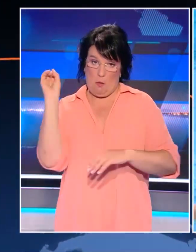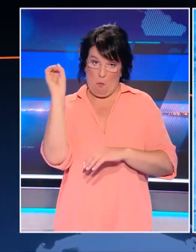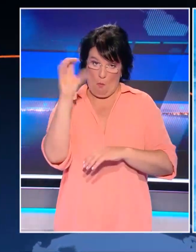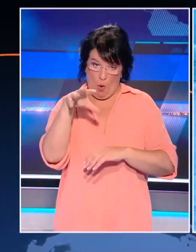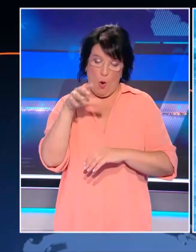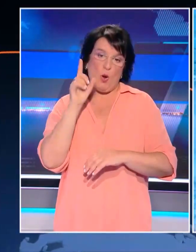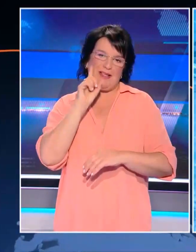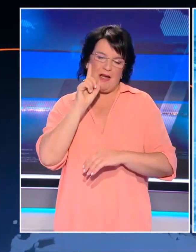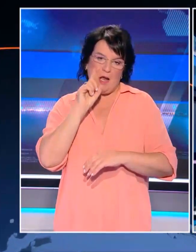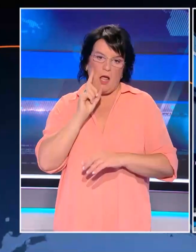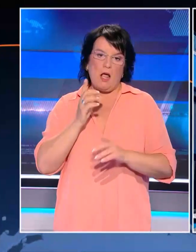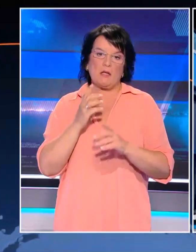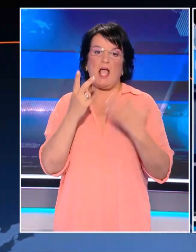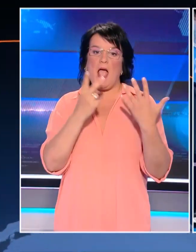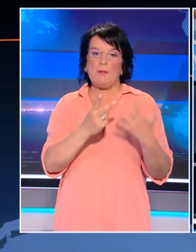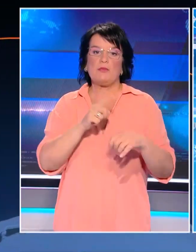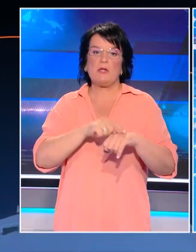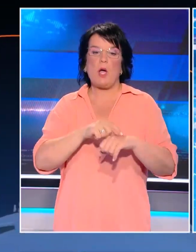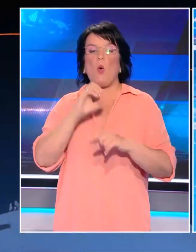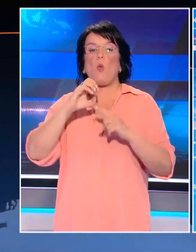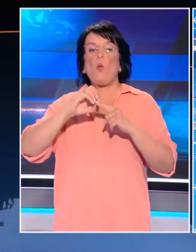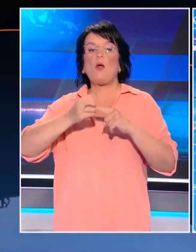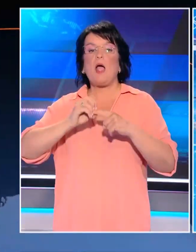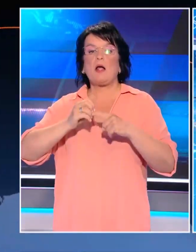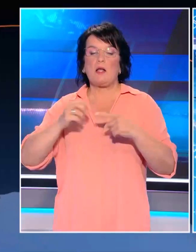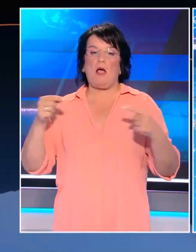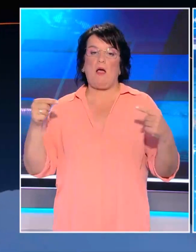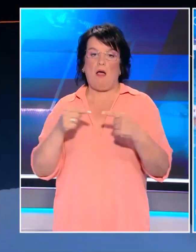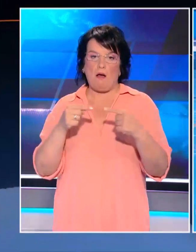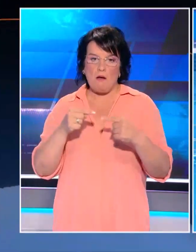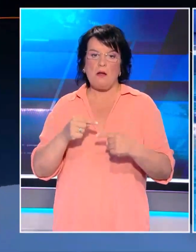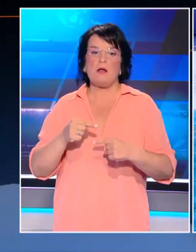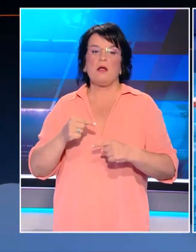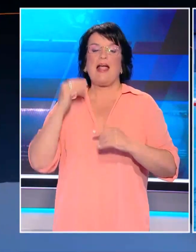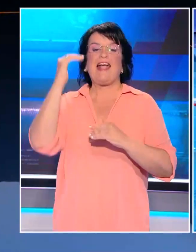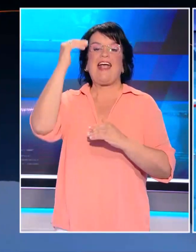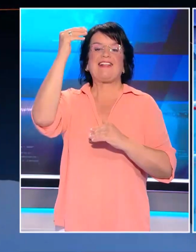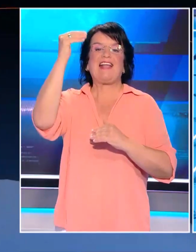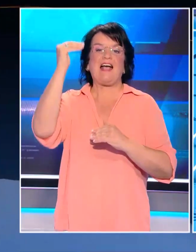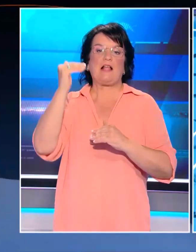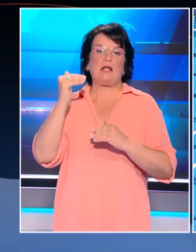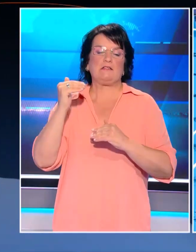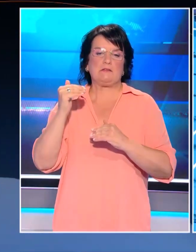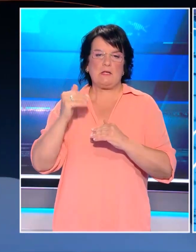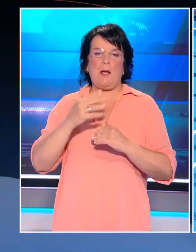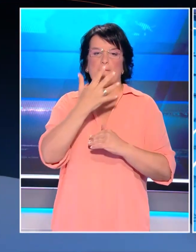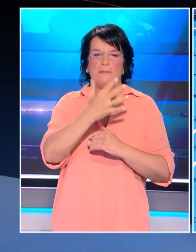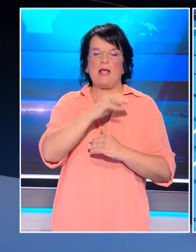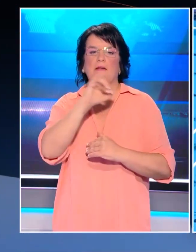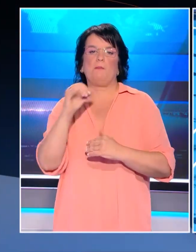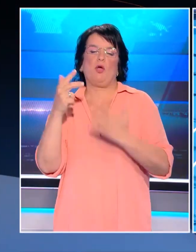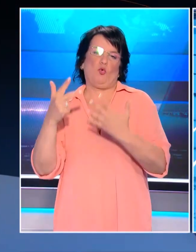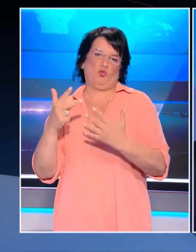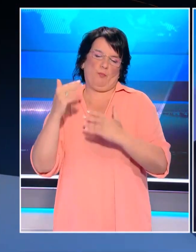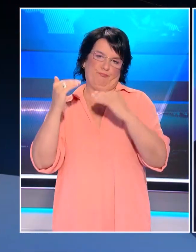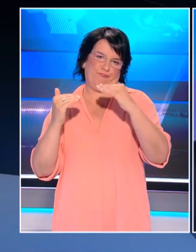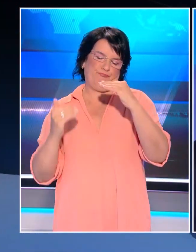θα αντιμετωπίσει στις 7 την Ουγγαρία σε αγώνες κατάταξης για τις θέσεις 5 έως 8.